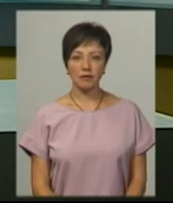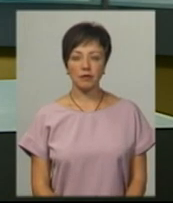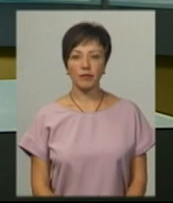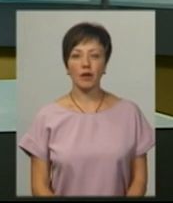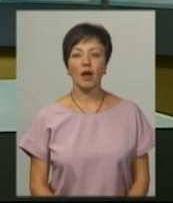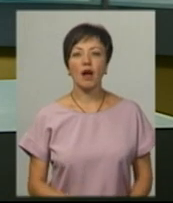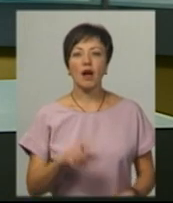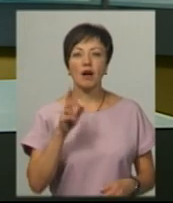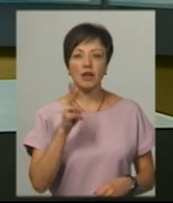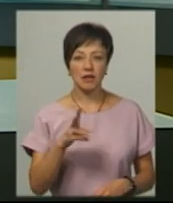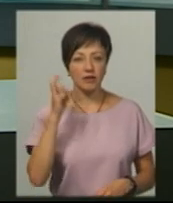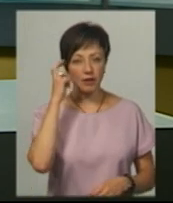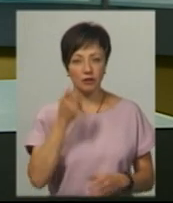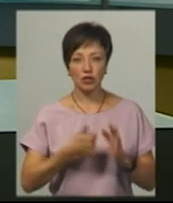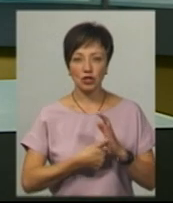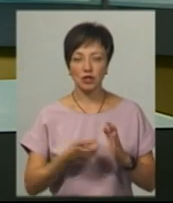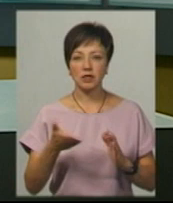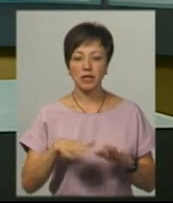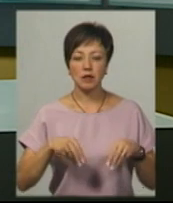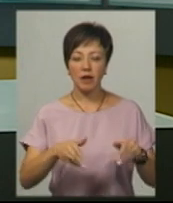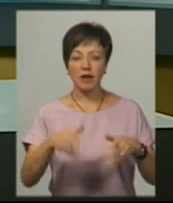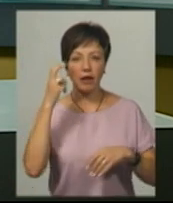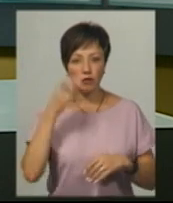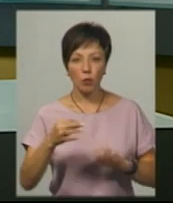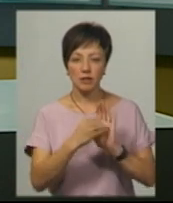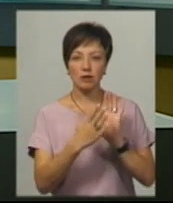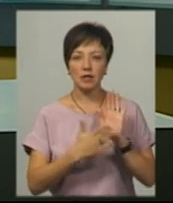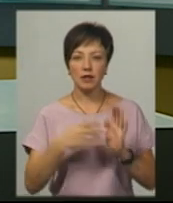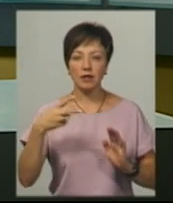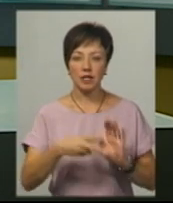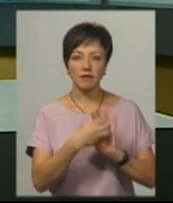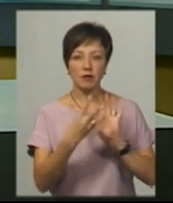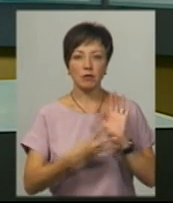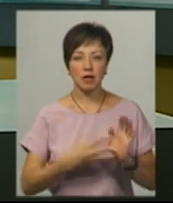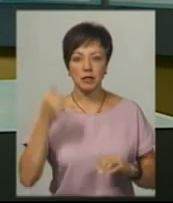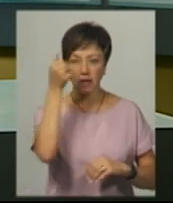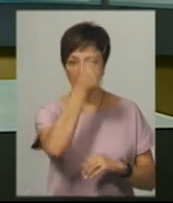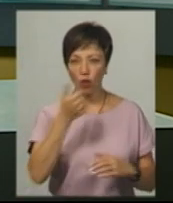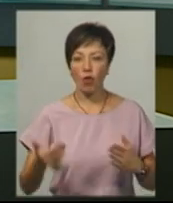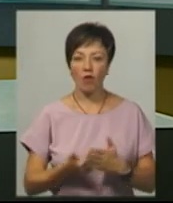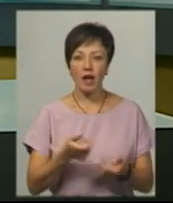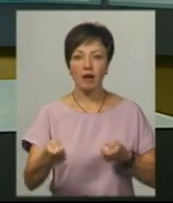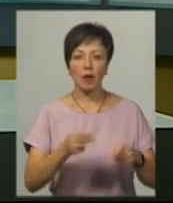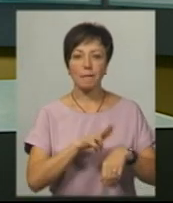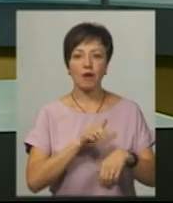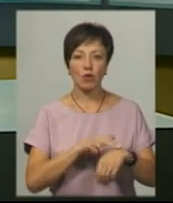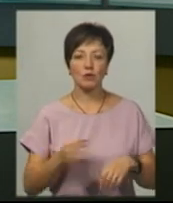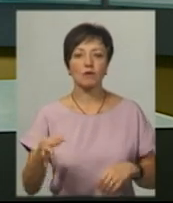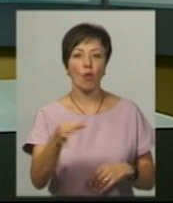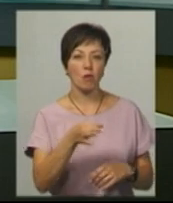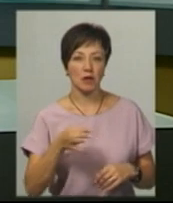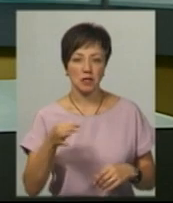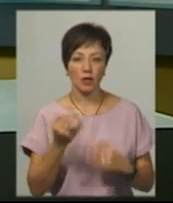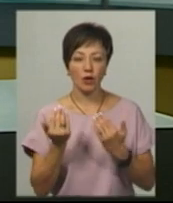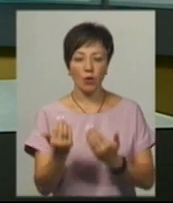Квартиру в столиці та шість земельних ділянок в Київській області задекларував за 2018 рік новий керівник правоохоронців Хмельниччини.